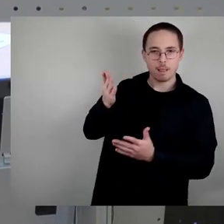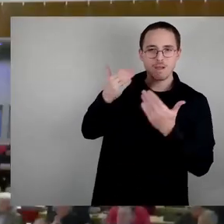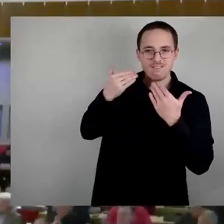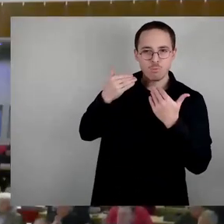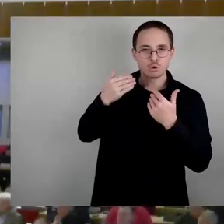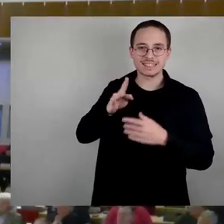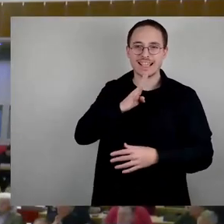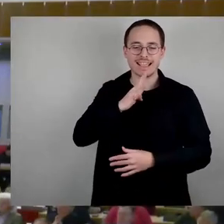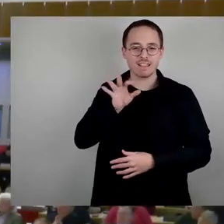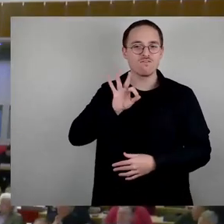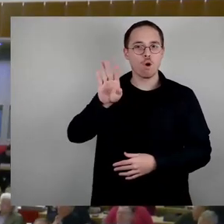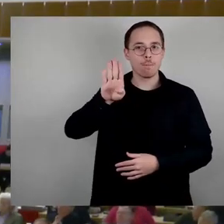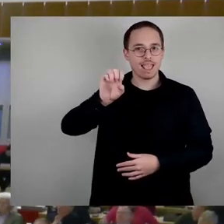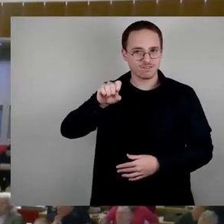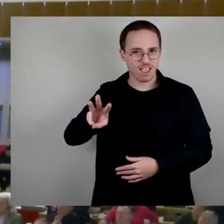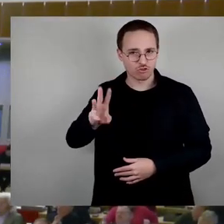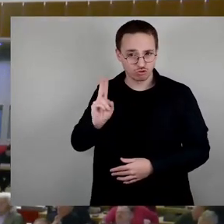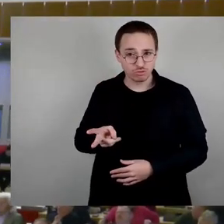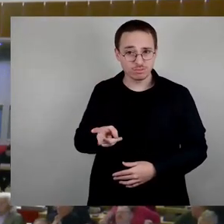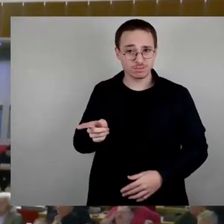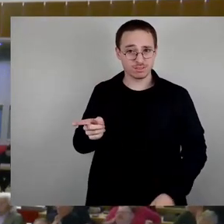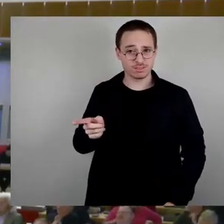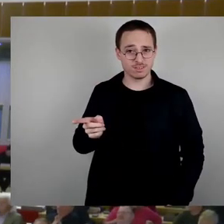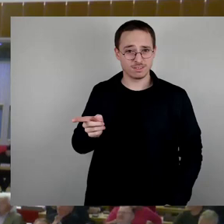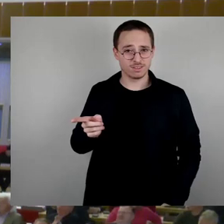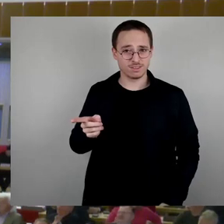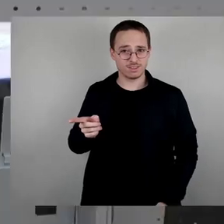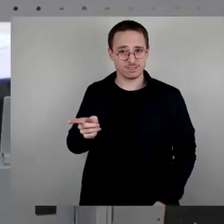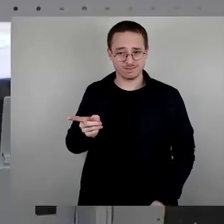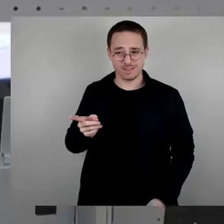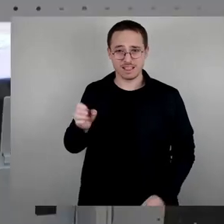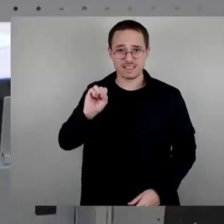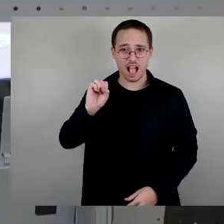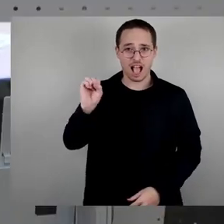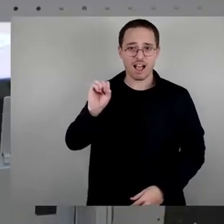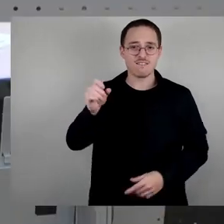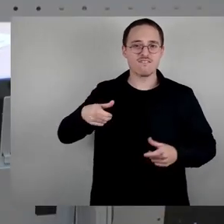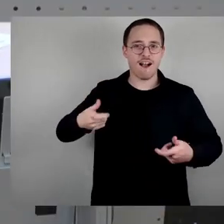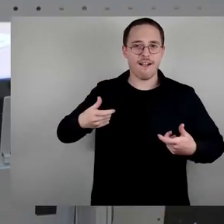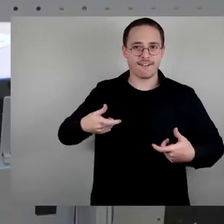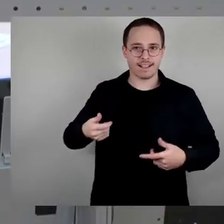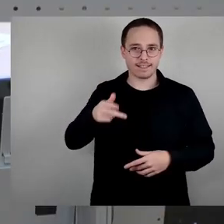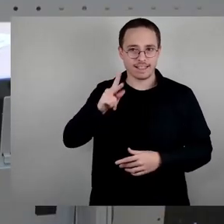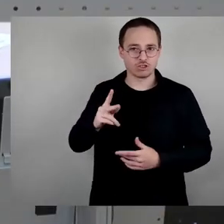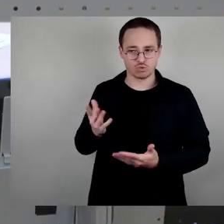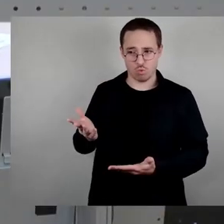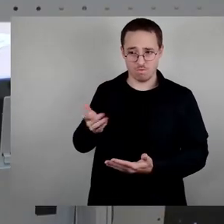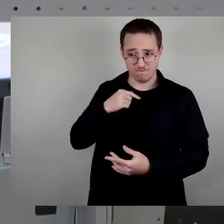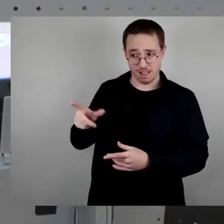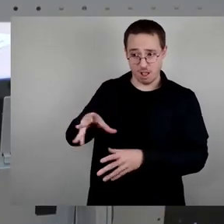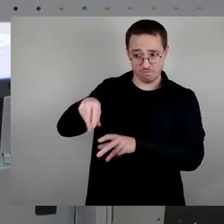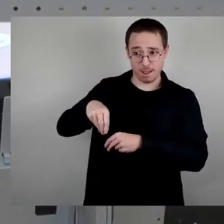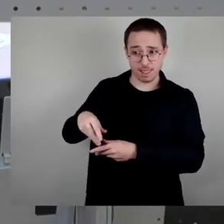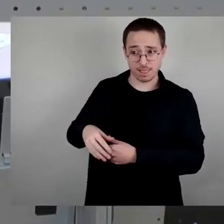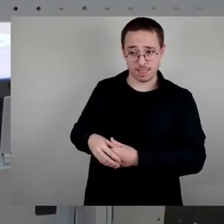Sarah Wagenkrieg droht bestimmt heute Abend noch an. Mehr will ich dazu eigentlich gar nicht sagen, weil das war einfach nur eklig, was Sie da hier vorgetragen haben.